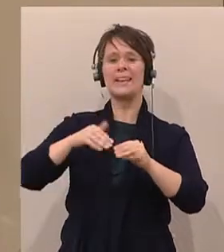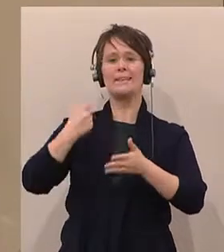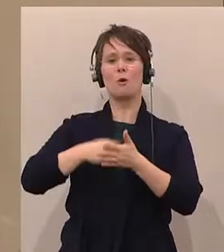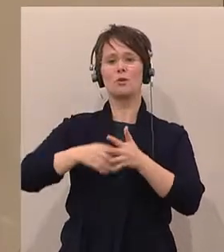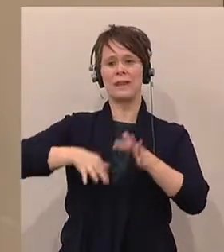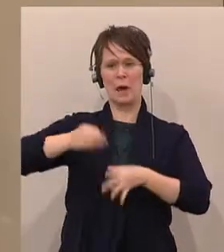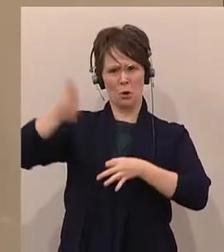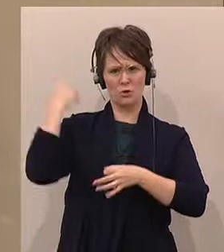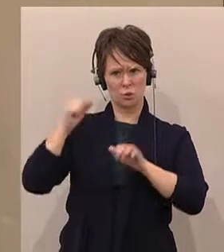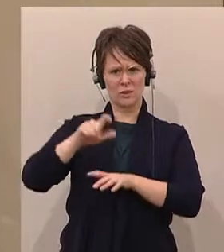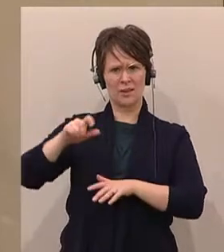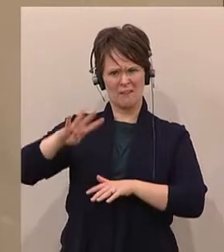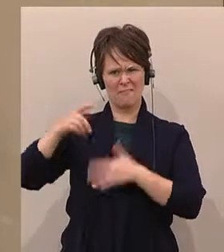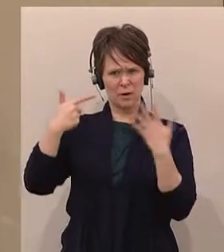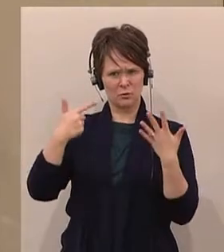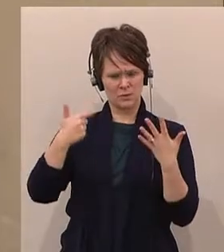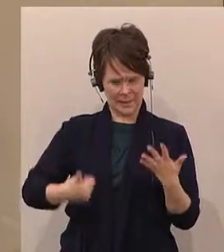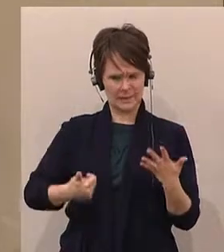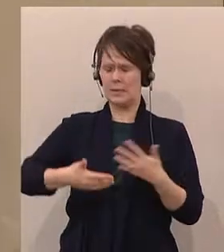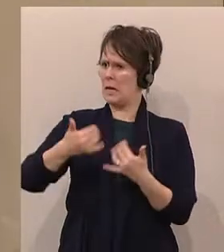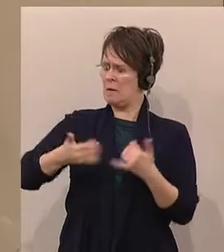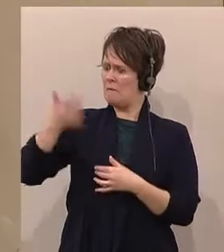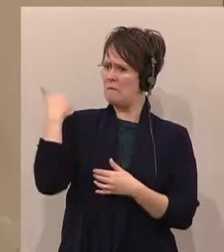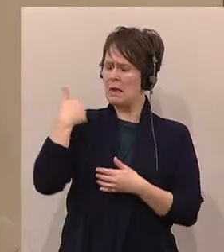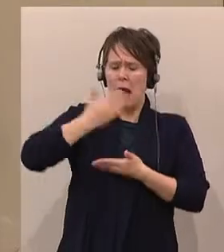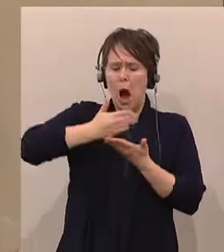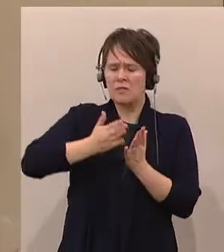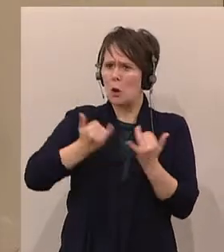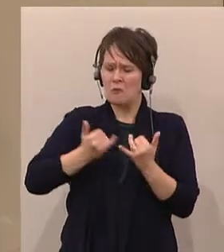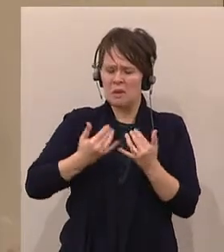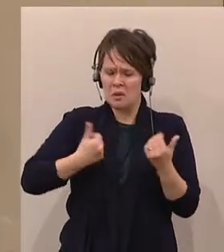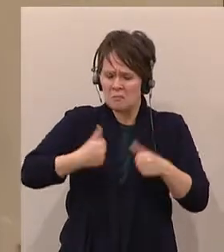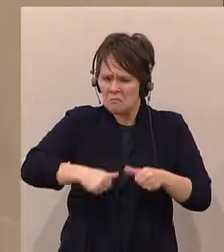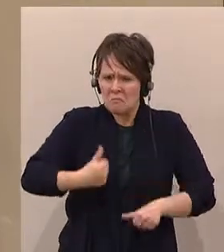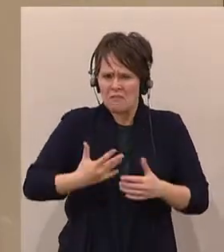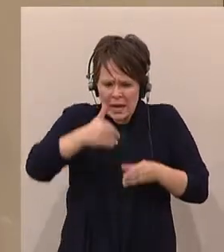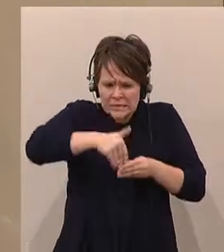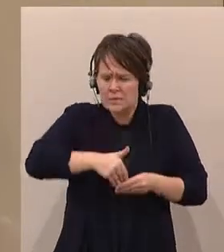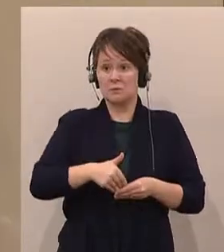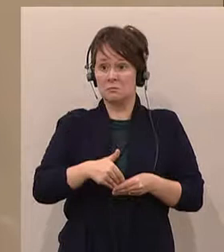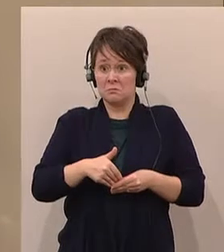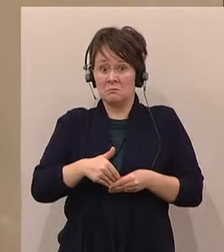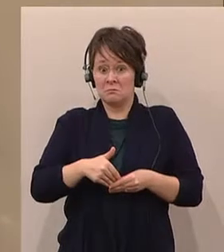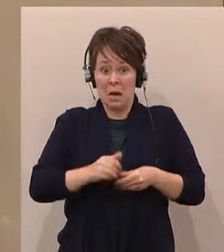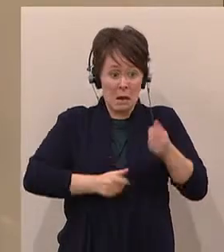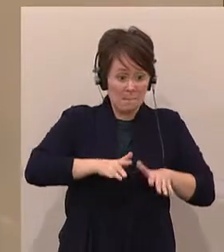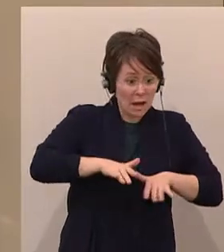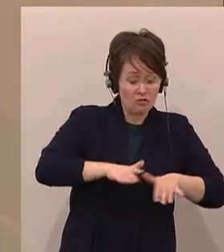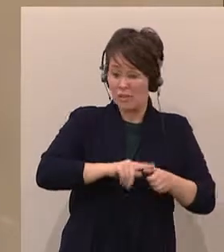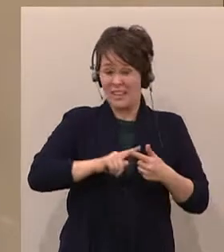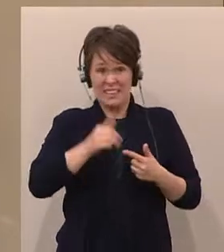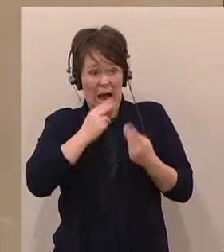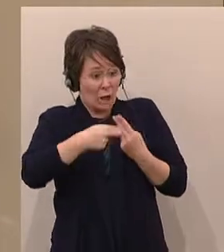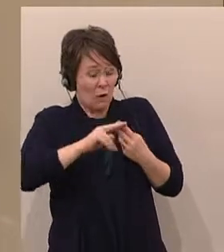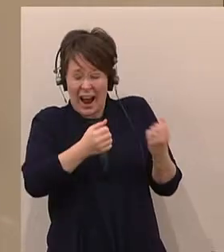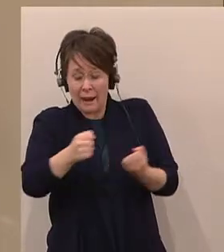Das hat uns weder die Frau Kammersin beantwortet, noch der Herr Brandstetter beantworten können. Daher ist es ganz wichtig für uns, dass wir eine